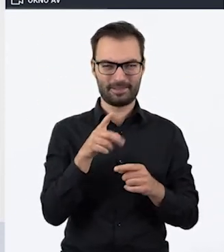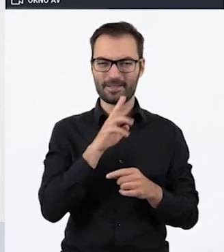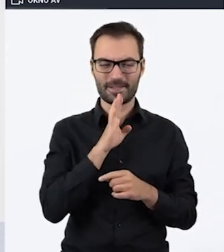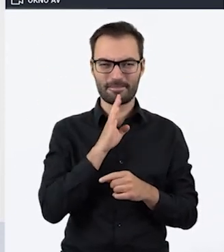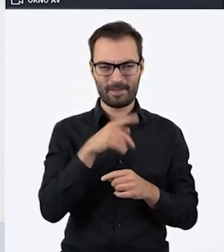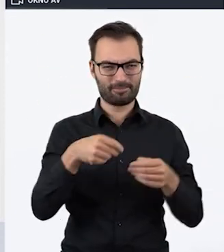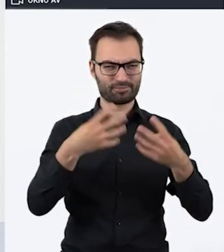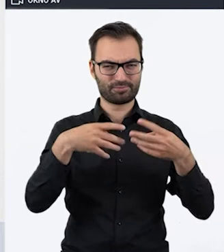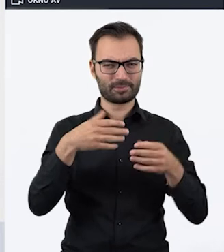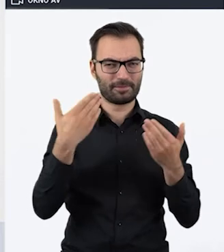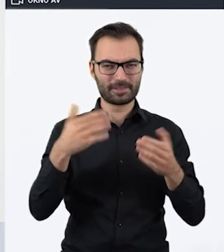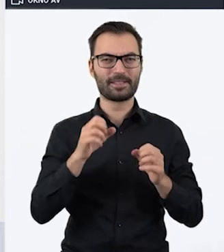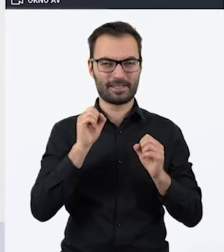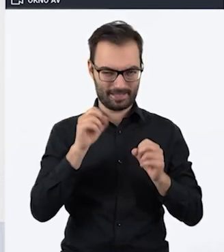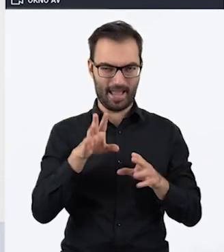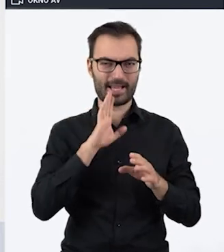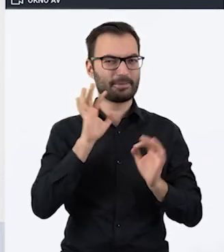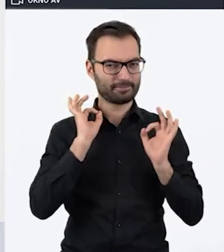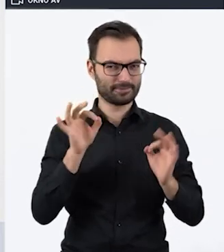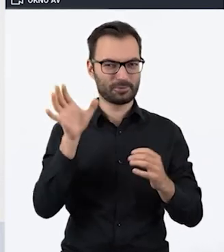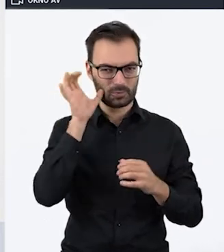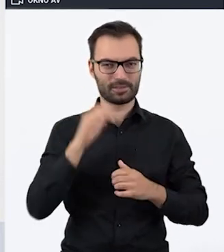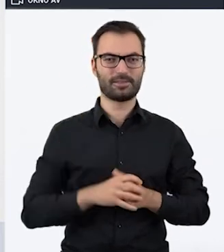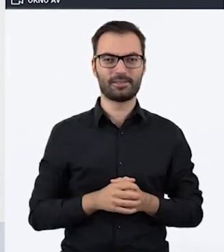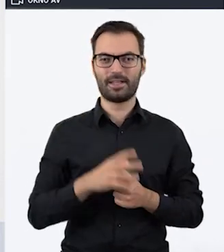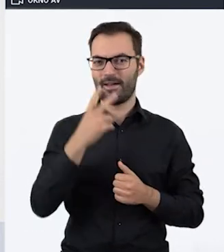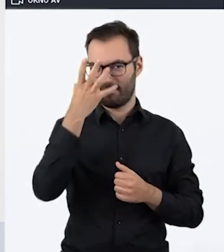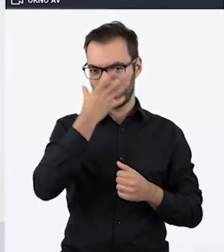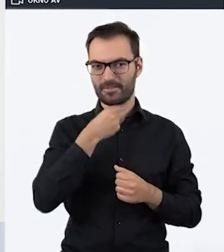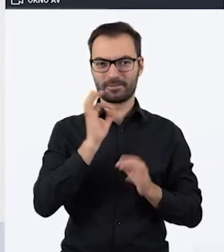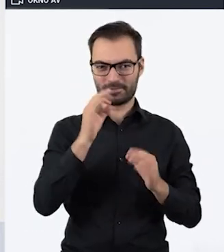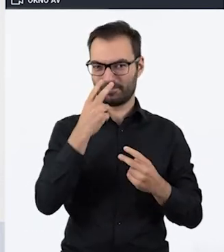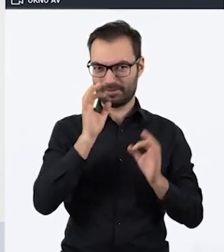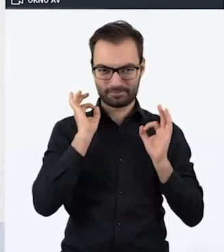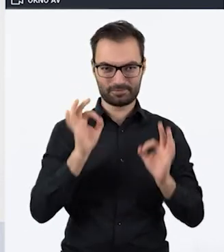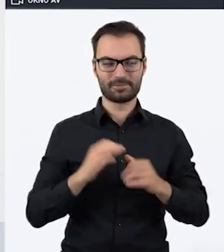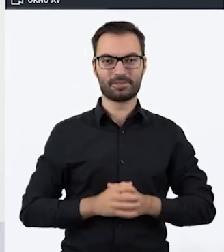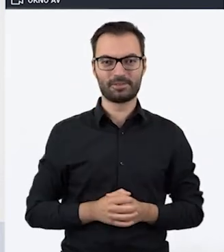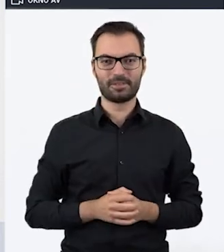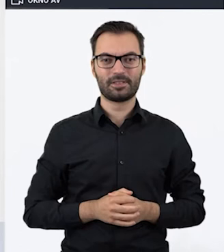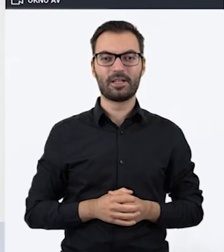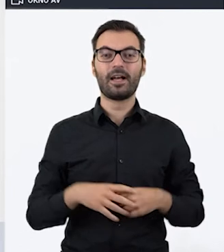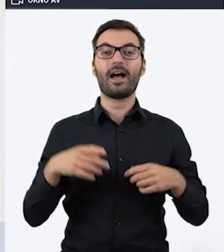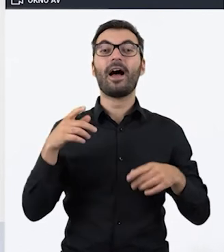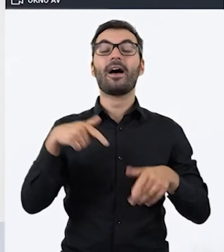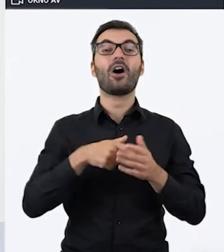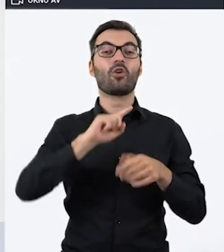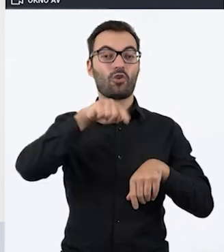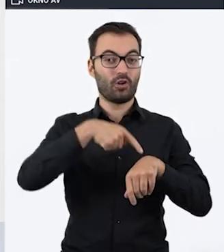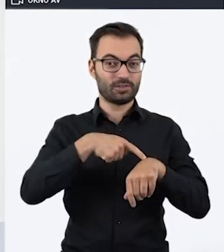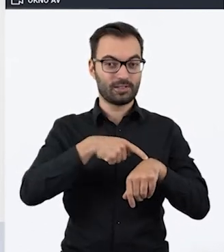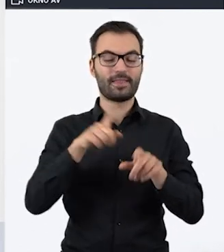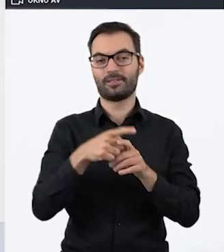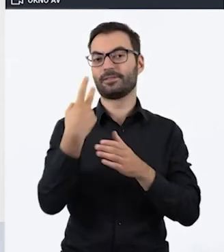powitaniach zakładam, że słychać i że widać. Nasz webinar potrwa godzinę,